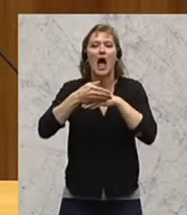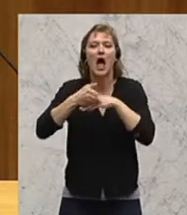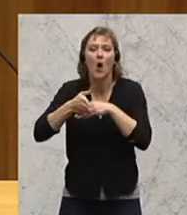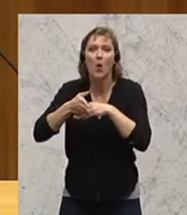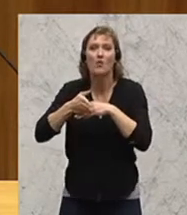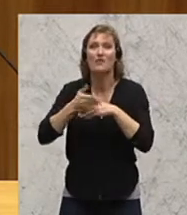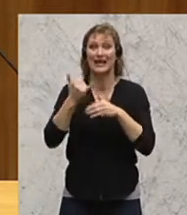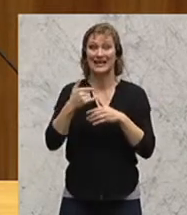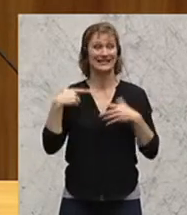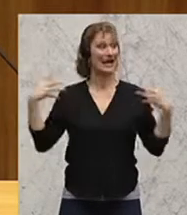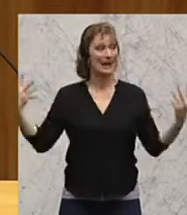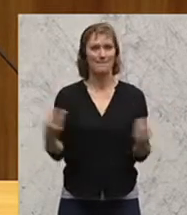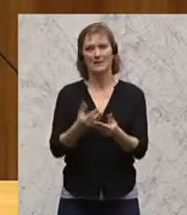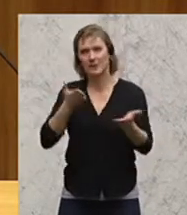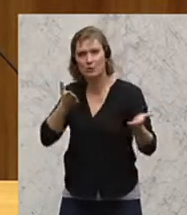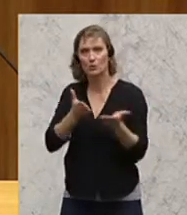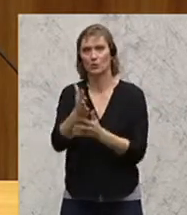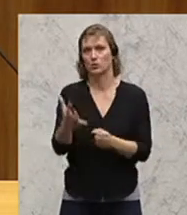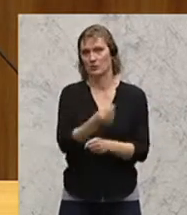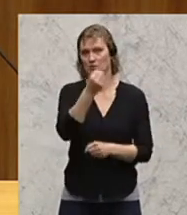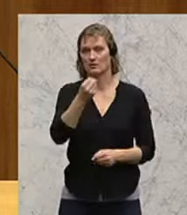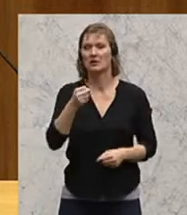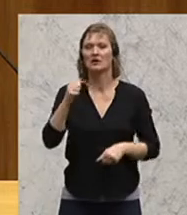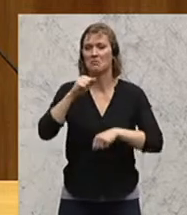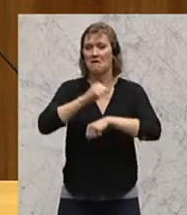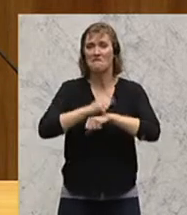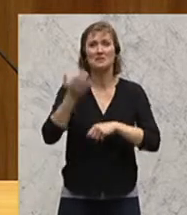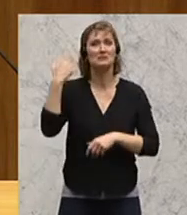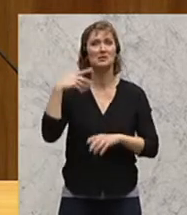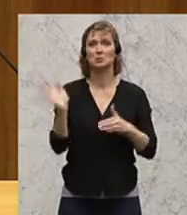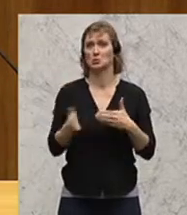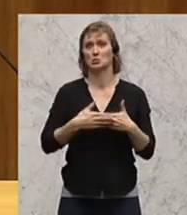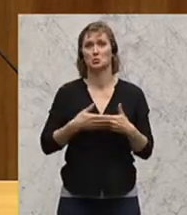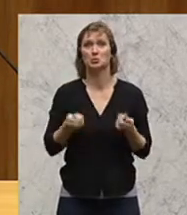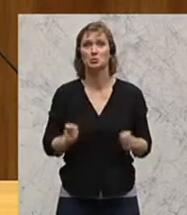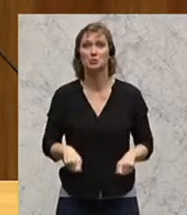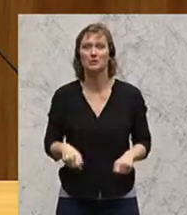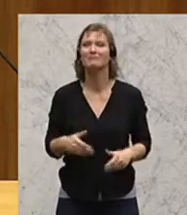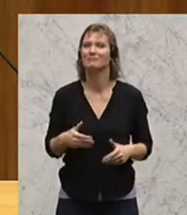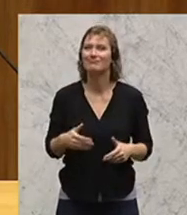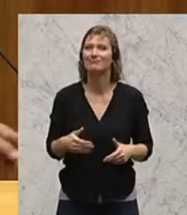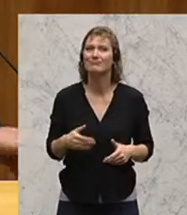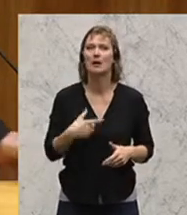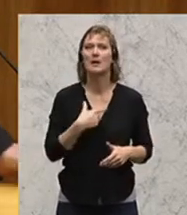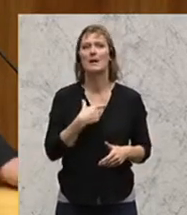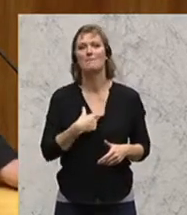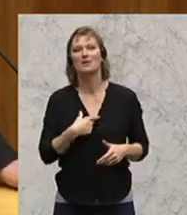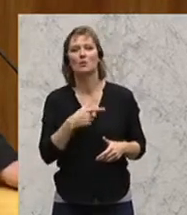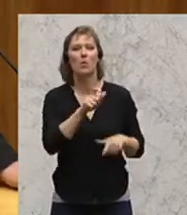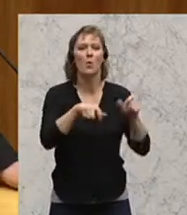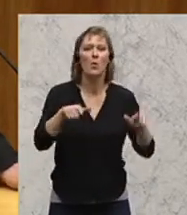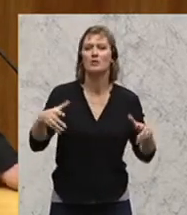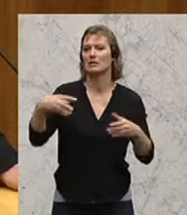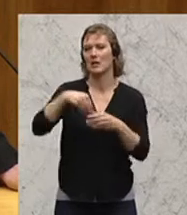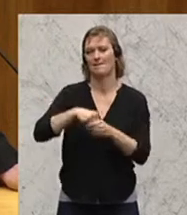das wir jetzt gemeinsam genützt haben. Und dieses Fenster hat es vor wenigen Jahren noch nicht gegeben. Und natürlich kommt da persönlich einiges dazu.